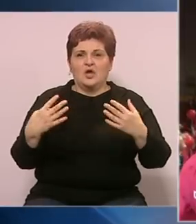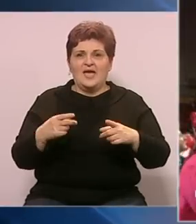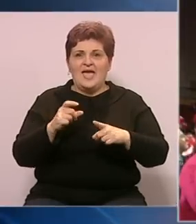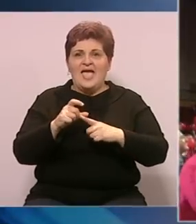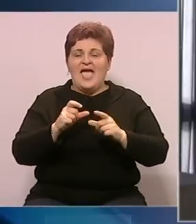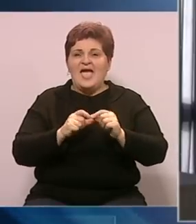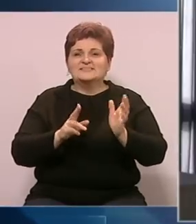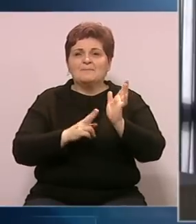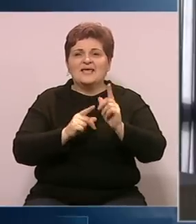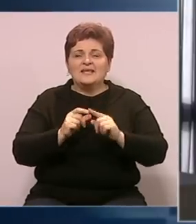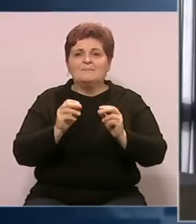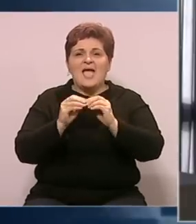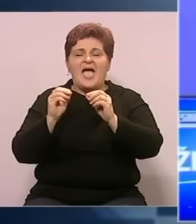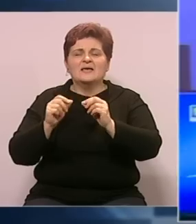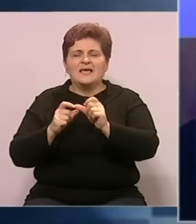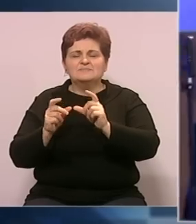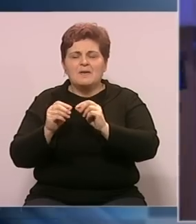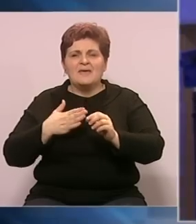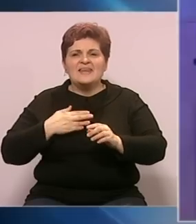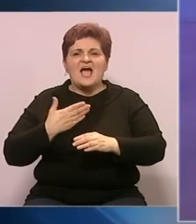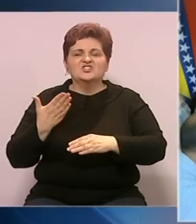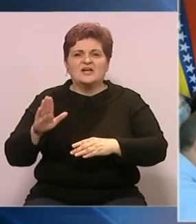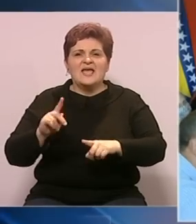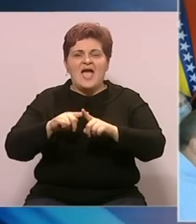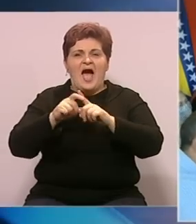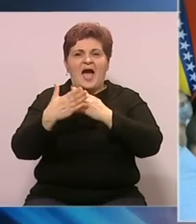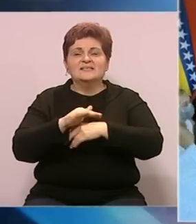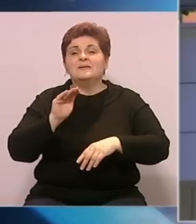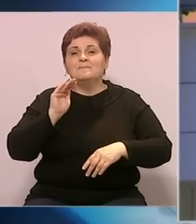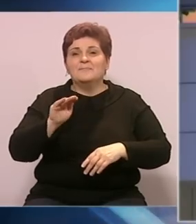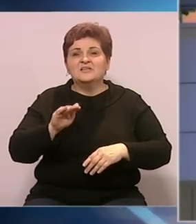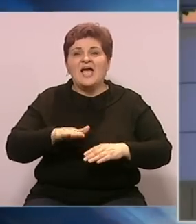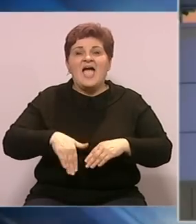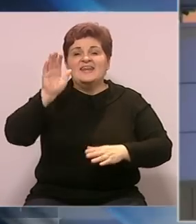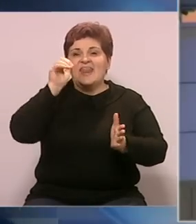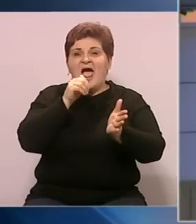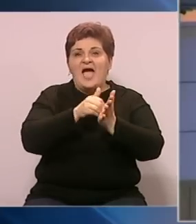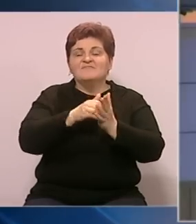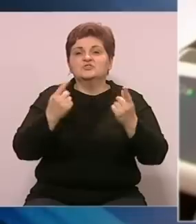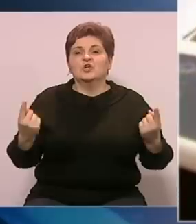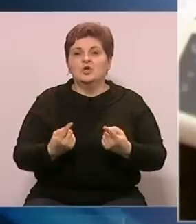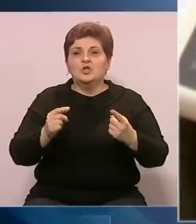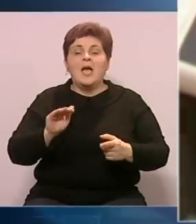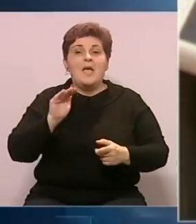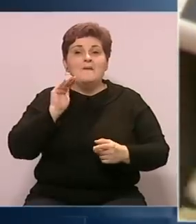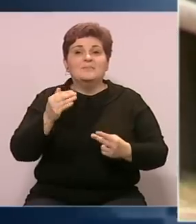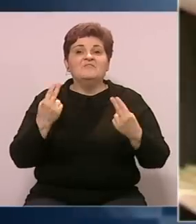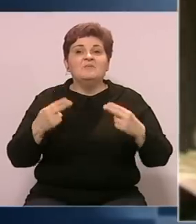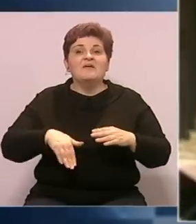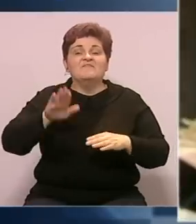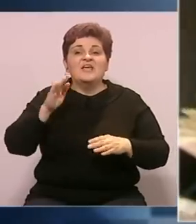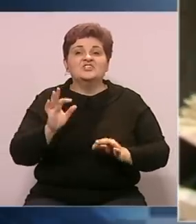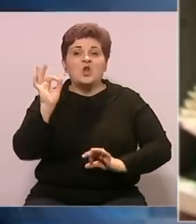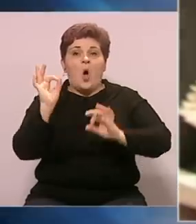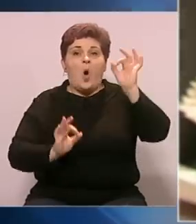SDP, NIP, SBB, naša stranka i HDZ BiH prijavili najveće troškove kampanje. Prijavljeni iznosi su veći